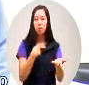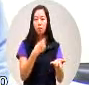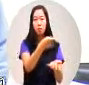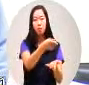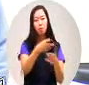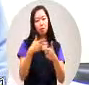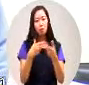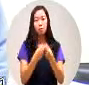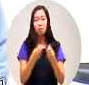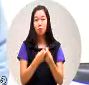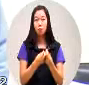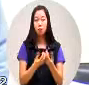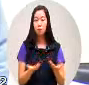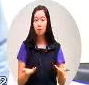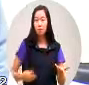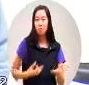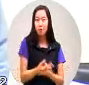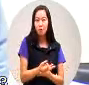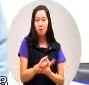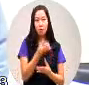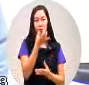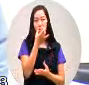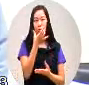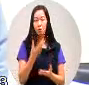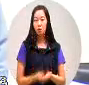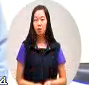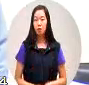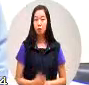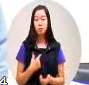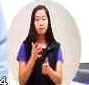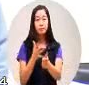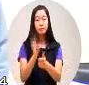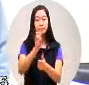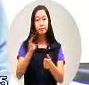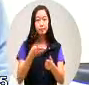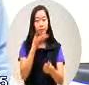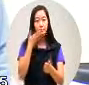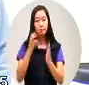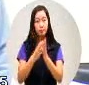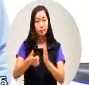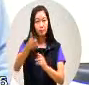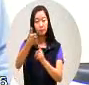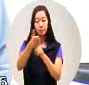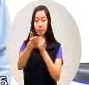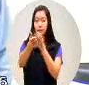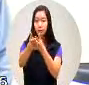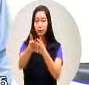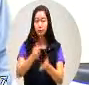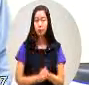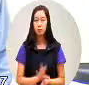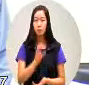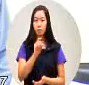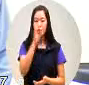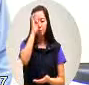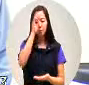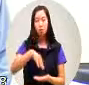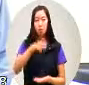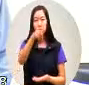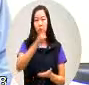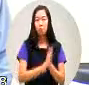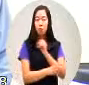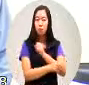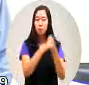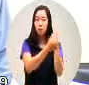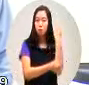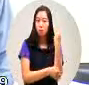他们怎么样来交钱所以我要请问水利局的局长有没有看过原住民基本法